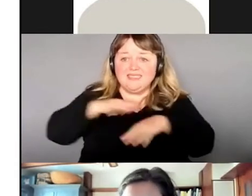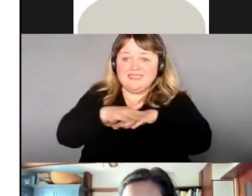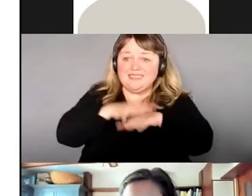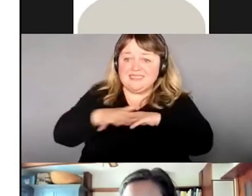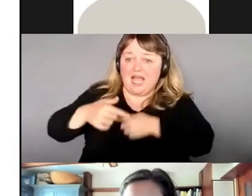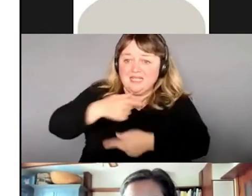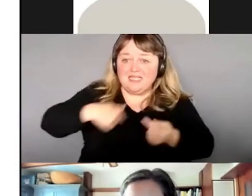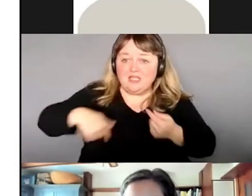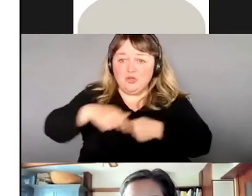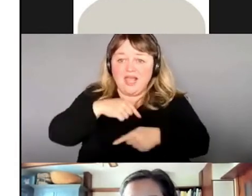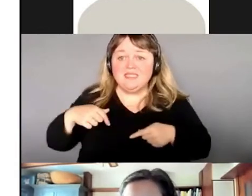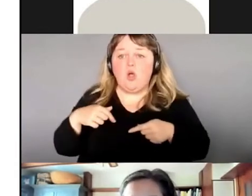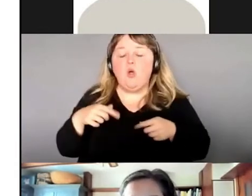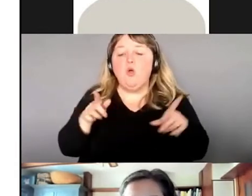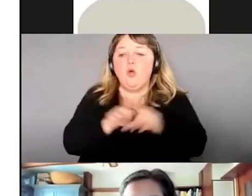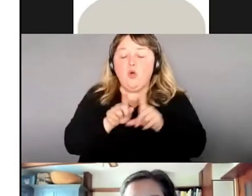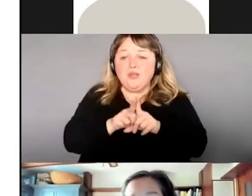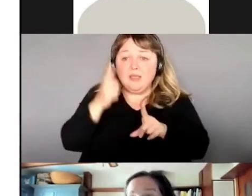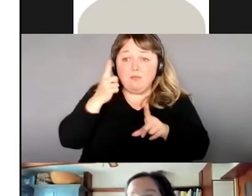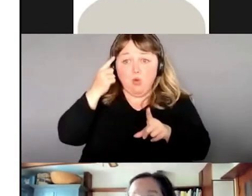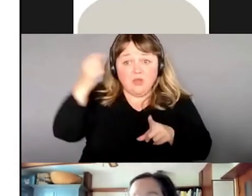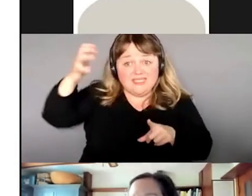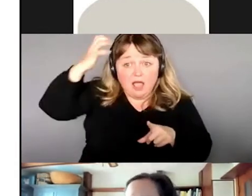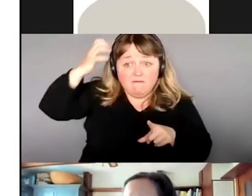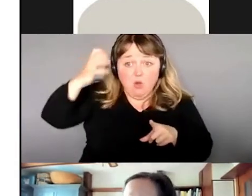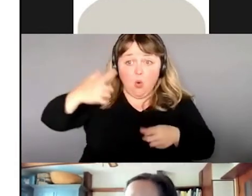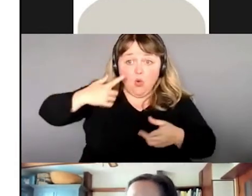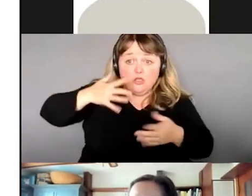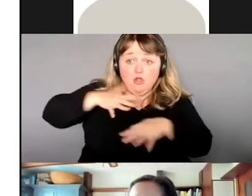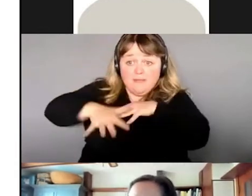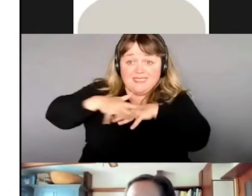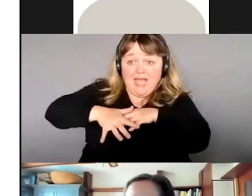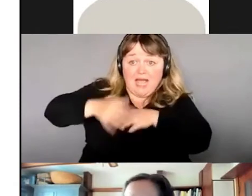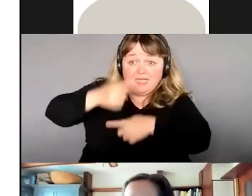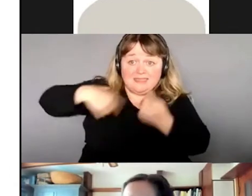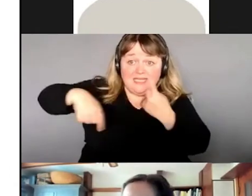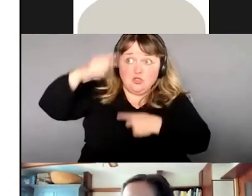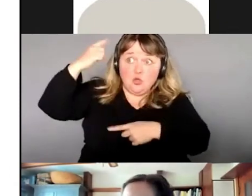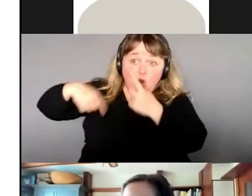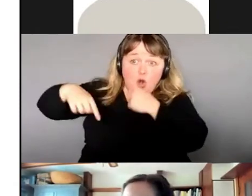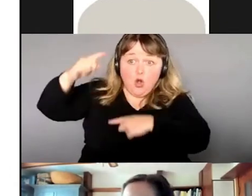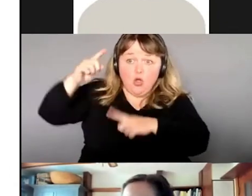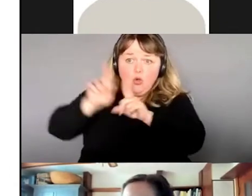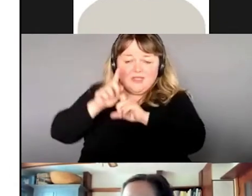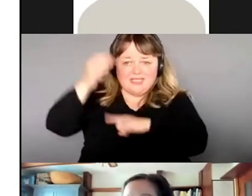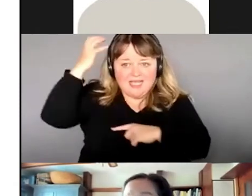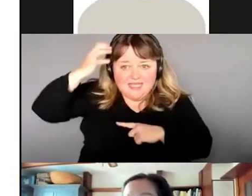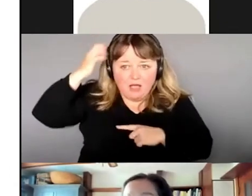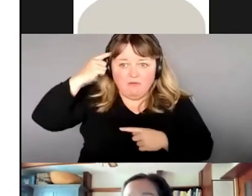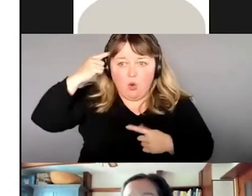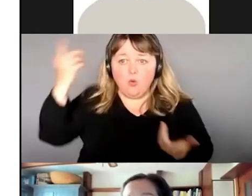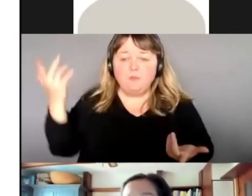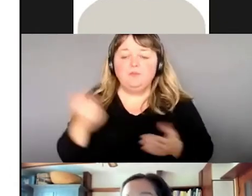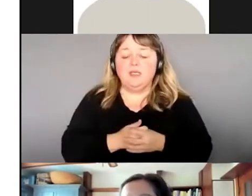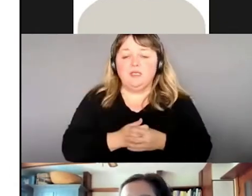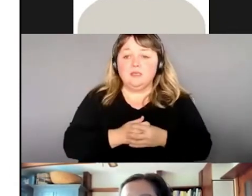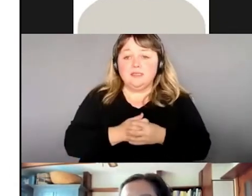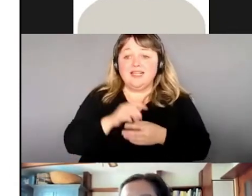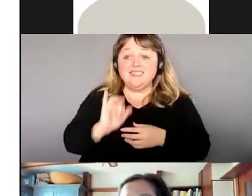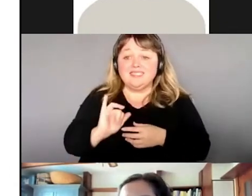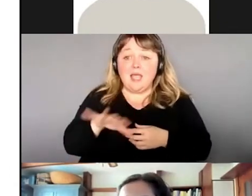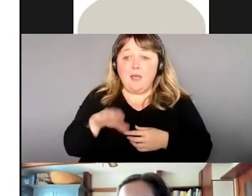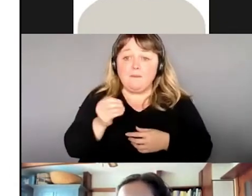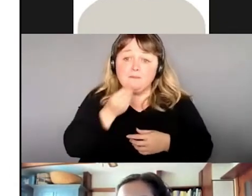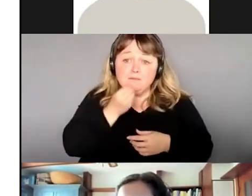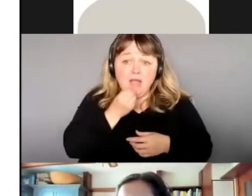circulation sanguine au cerveau. Donc, quand on prend du romarin, souvent, je vais recommander, par exemple,